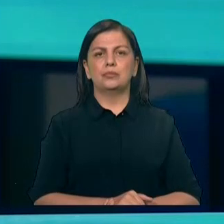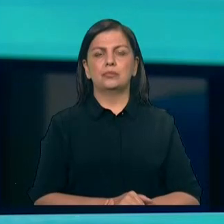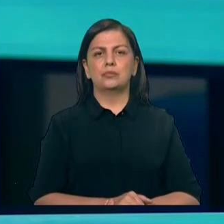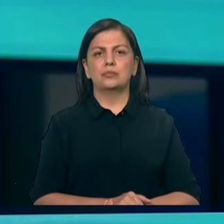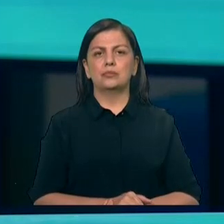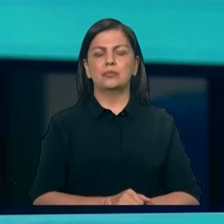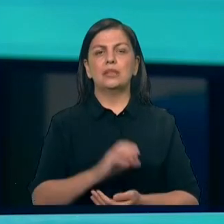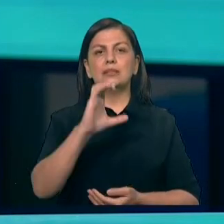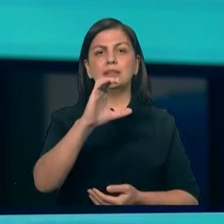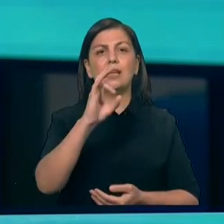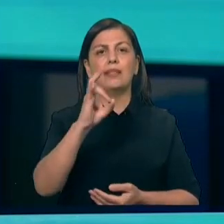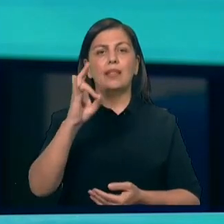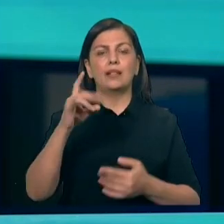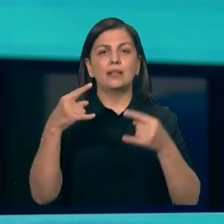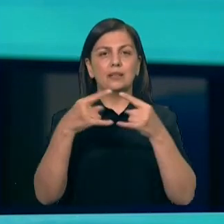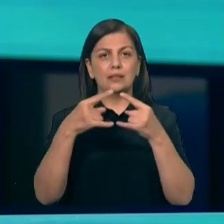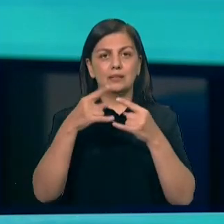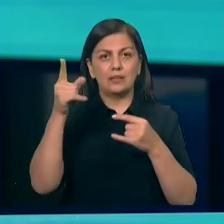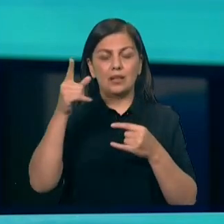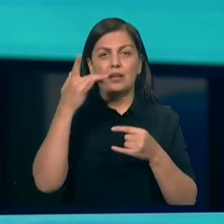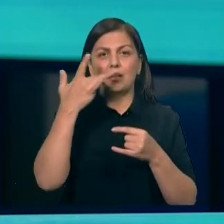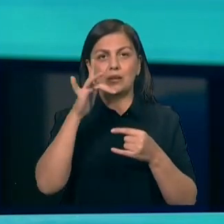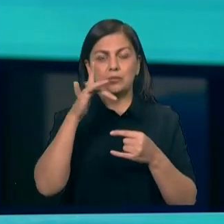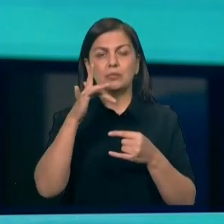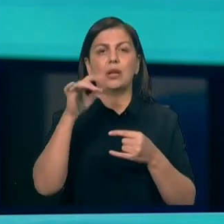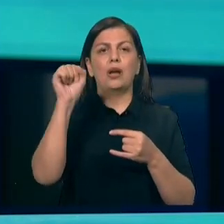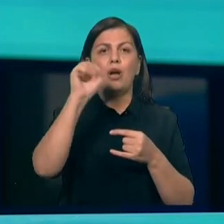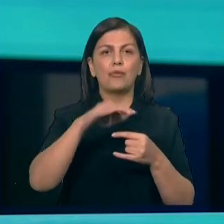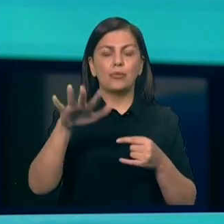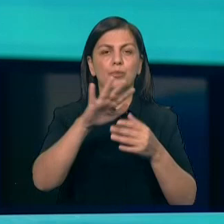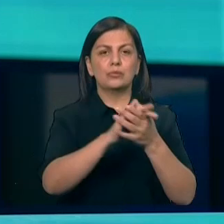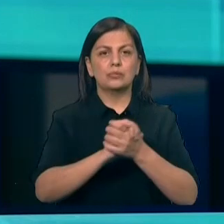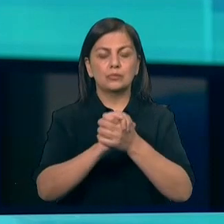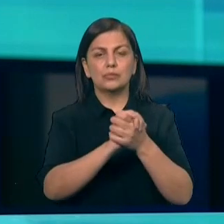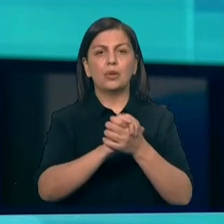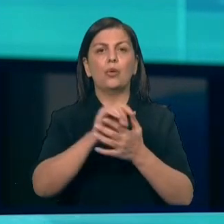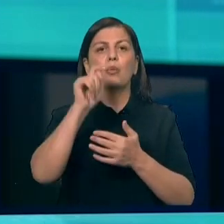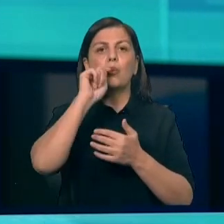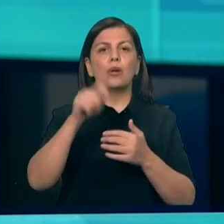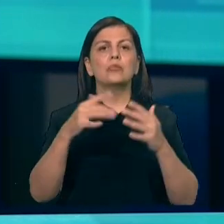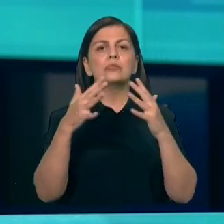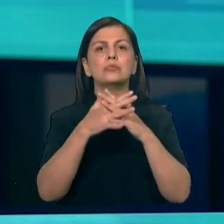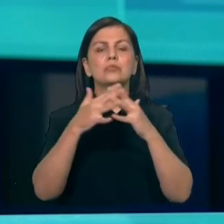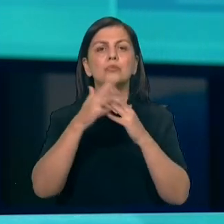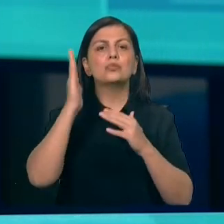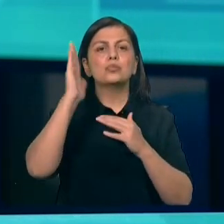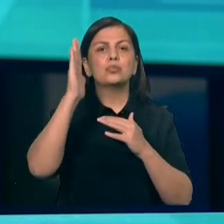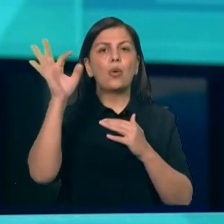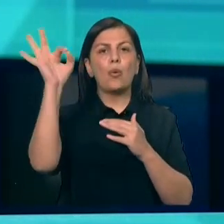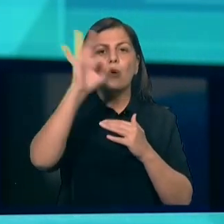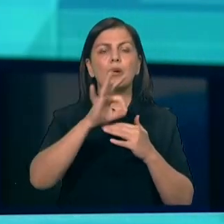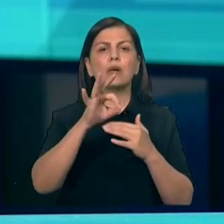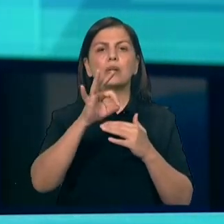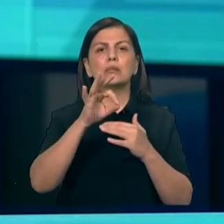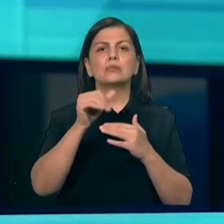Sənin televiziyası, öz mənbələrinə istinadən ABŞ və Avropa İttifakı arasında Ukrayna müharibəsinin gələcəyinə dair